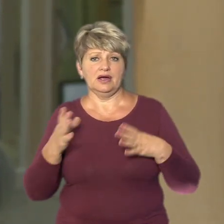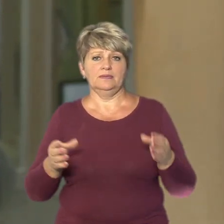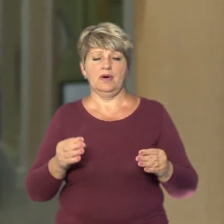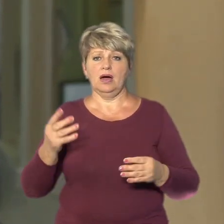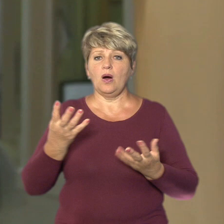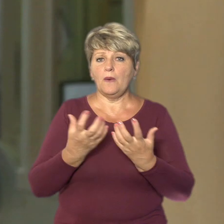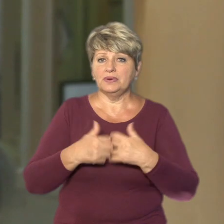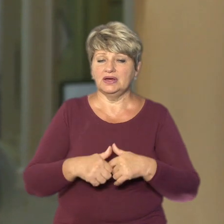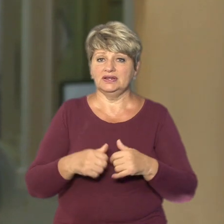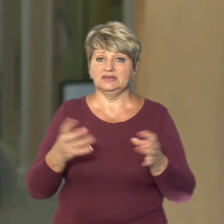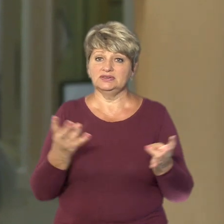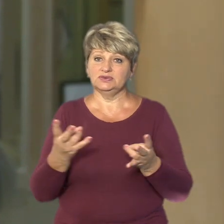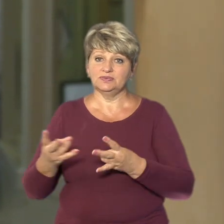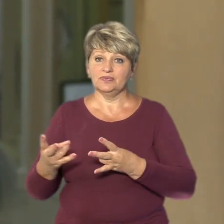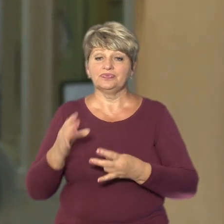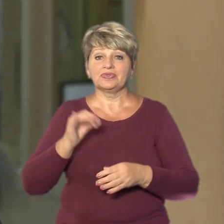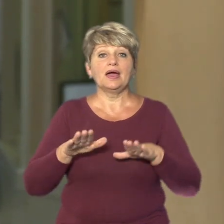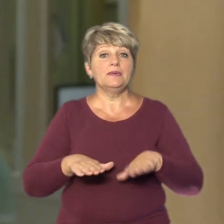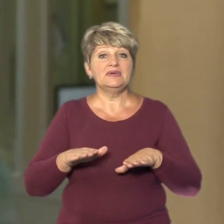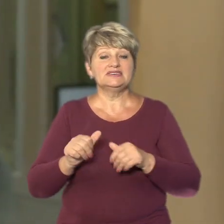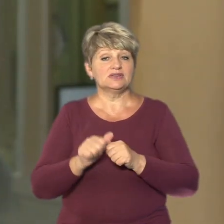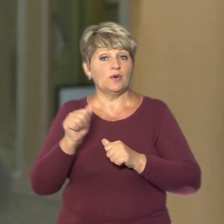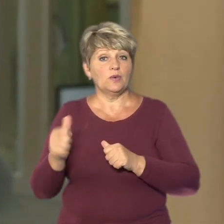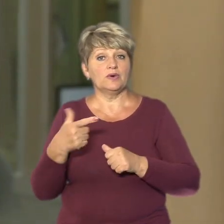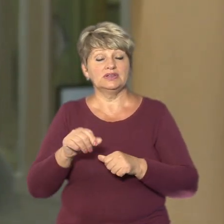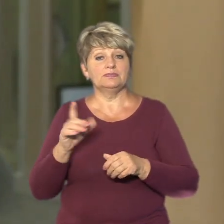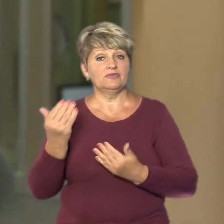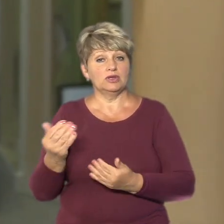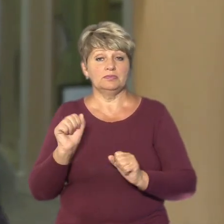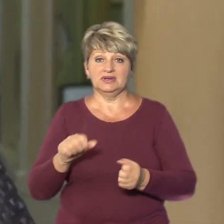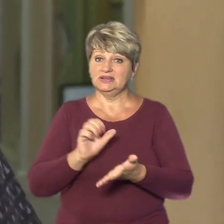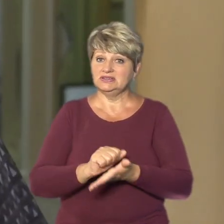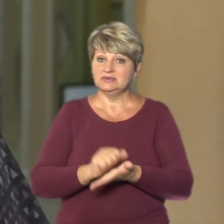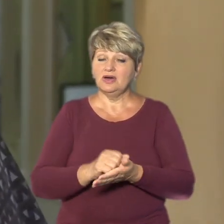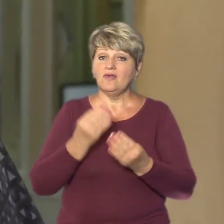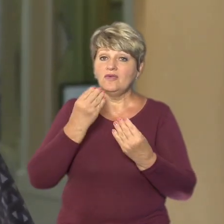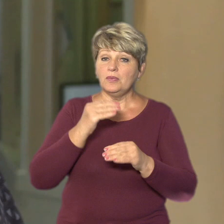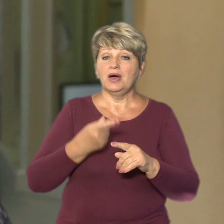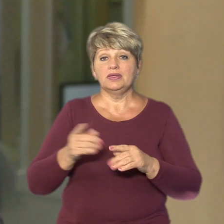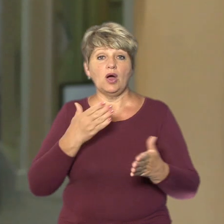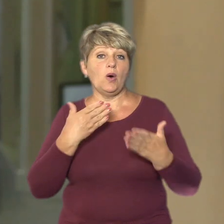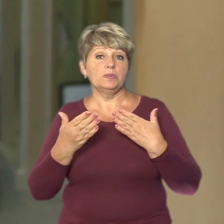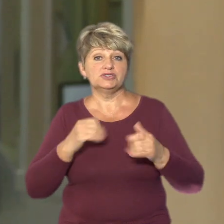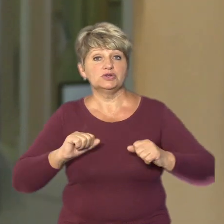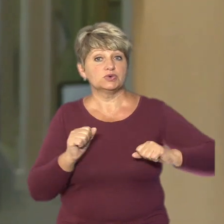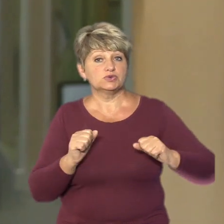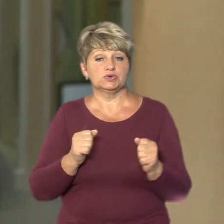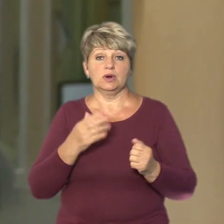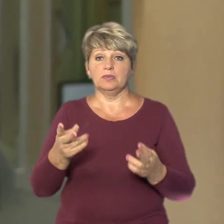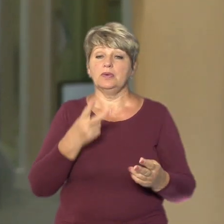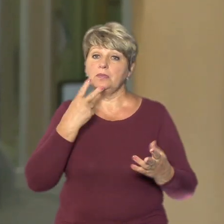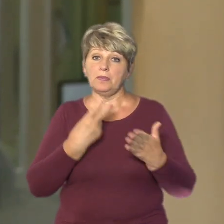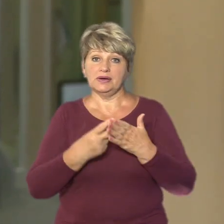обладнання і місце, де вони мають займатися. Краще, щоб вони були в окремому місці, вони общаються друг з другом. Він бачить